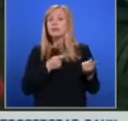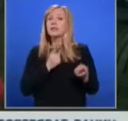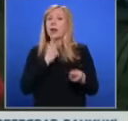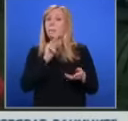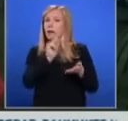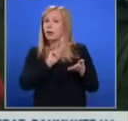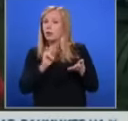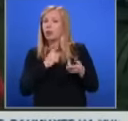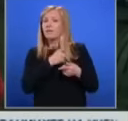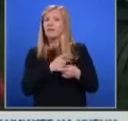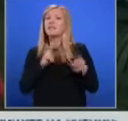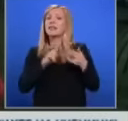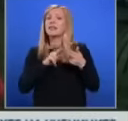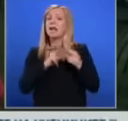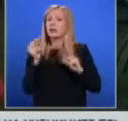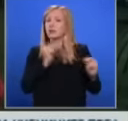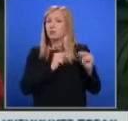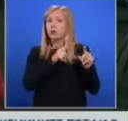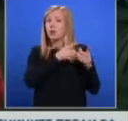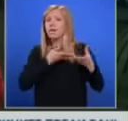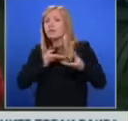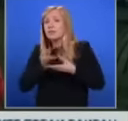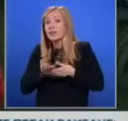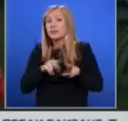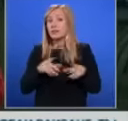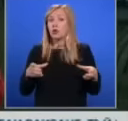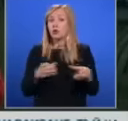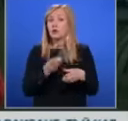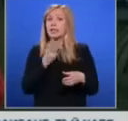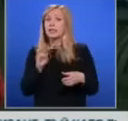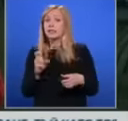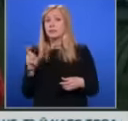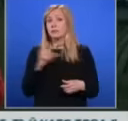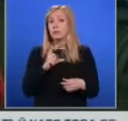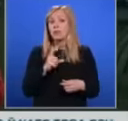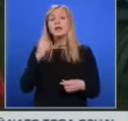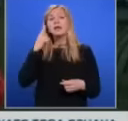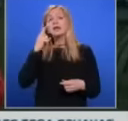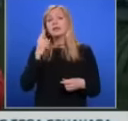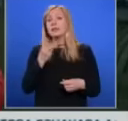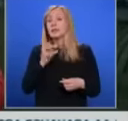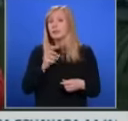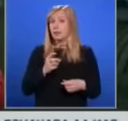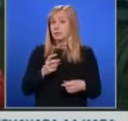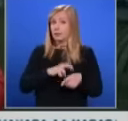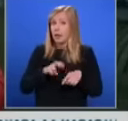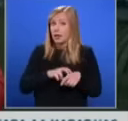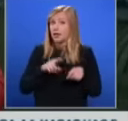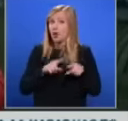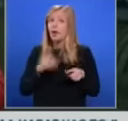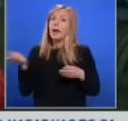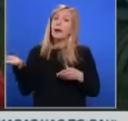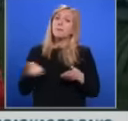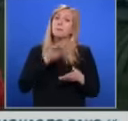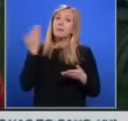комисия, е внесен в Народното събрание на 30 декември. Като вземем и почивните дни около нова година, той е минал през комисия и влязал за